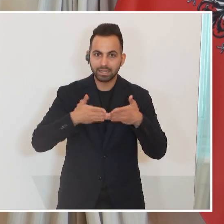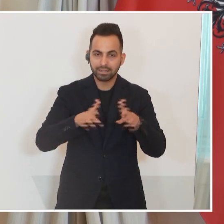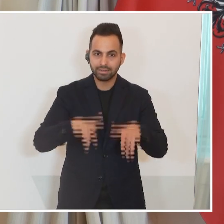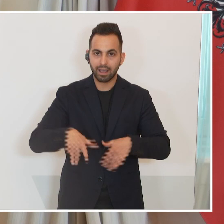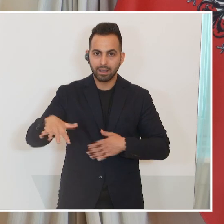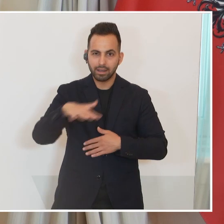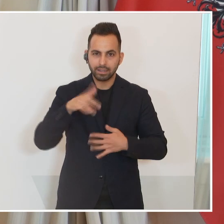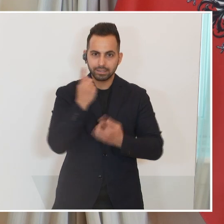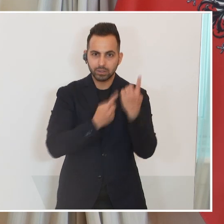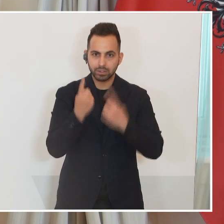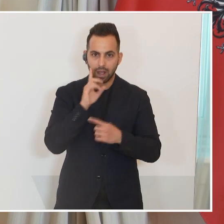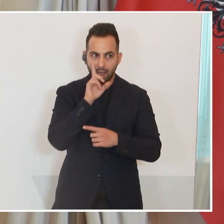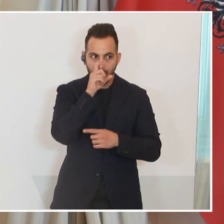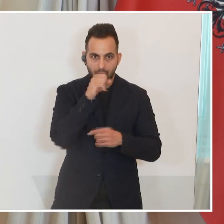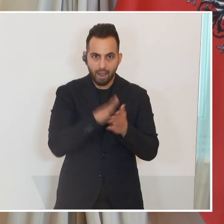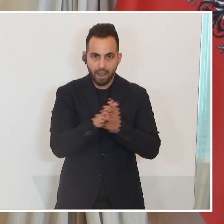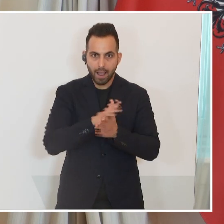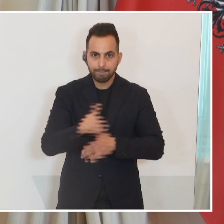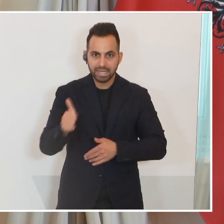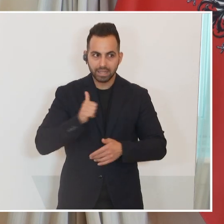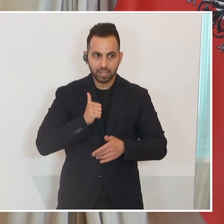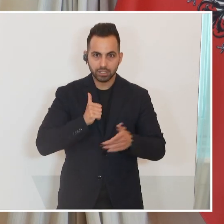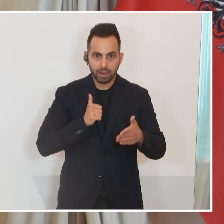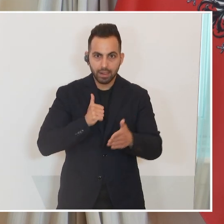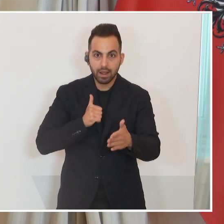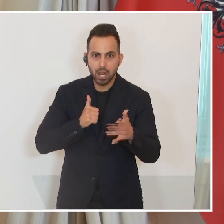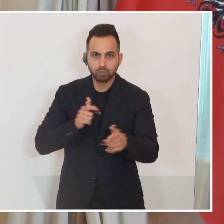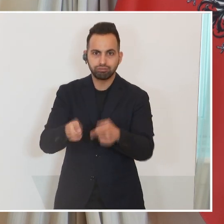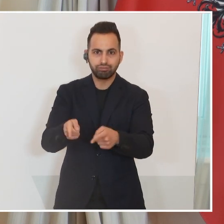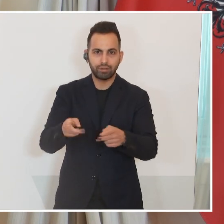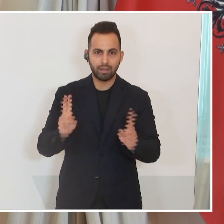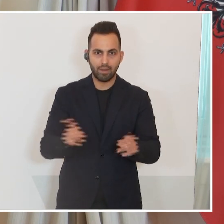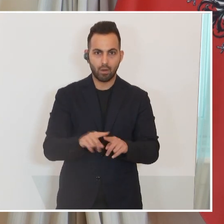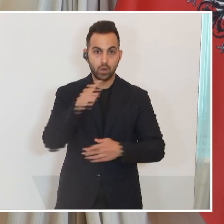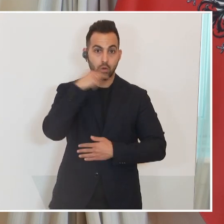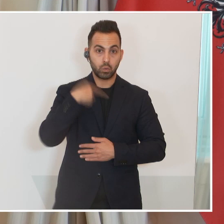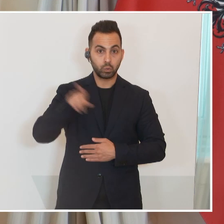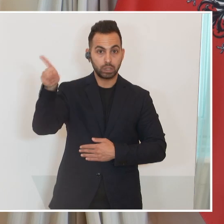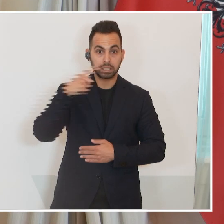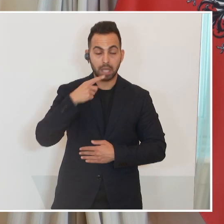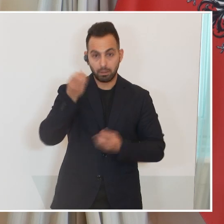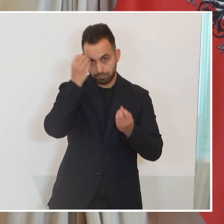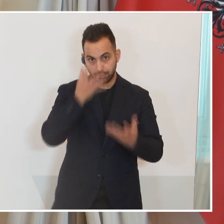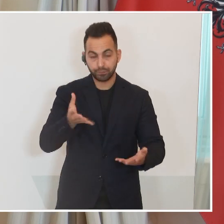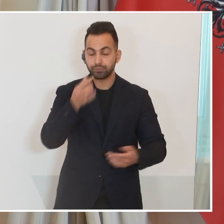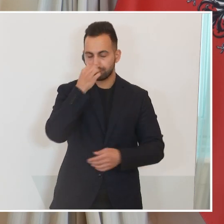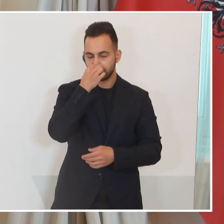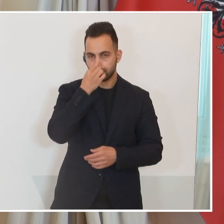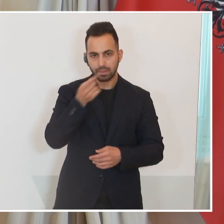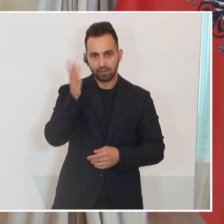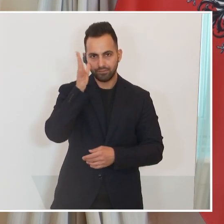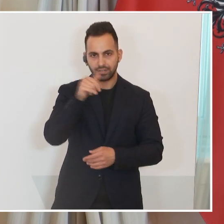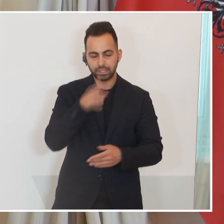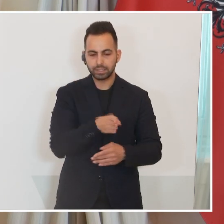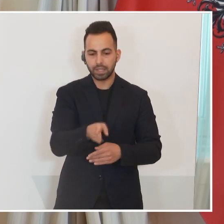Situation ausnutzt, um dann eine militärische Aktion durchzuführen. Von der russischen Seite aus ist zumindest bekundet worden, das nicht zu